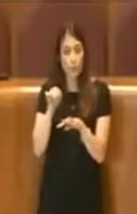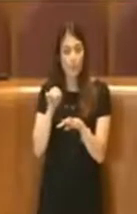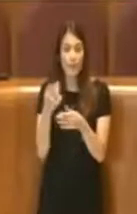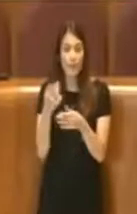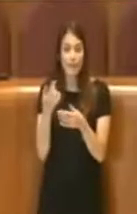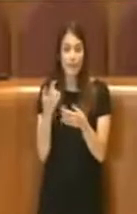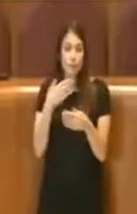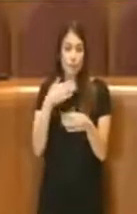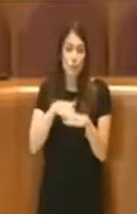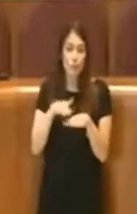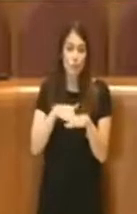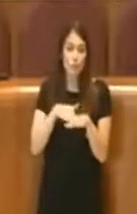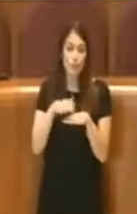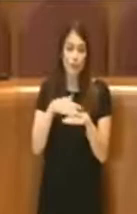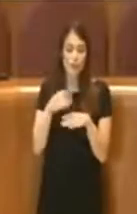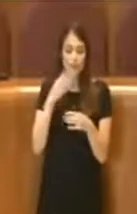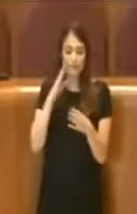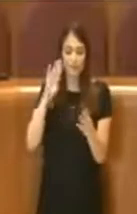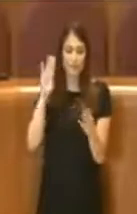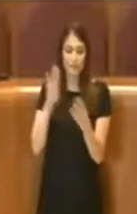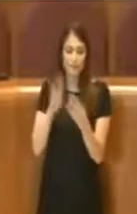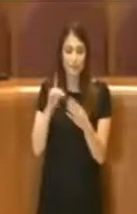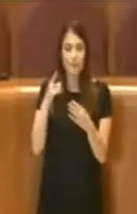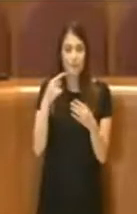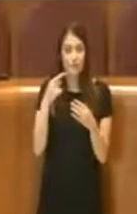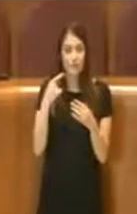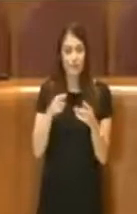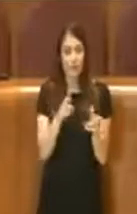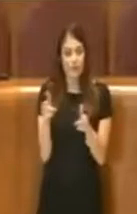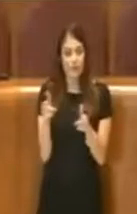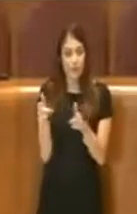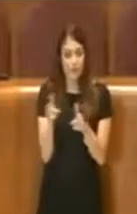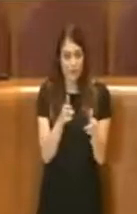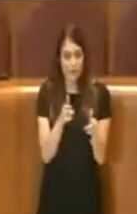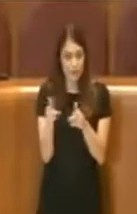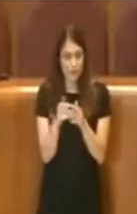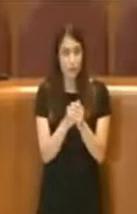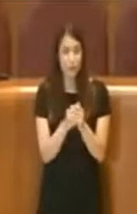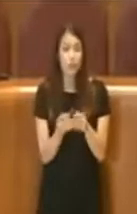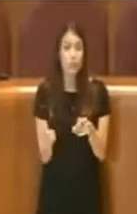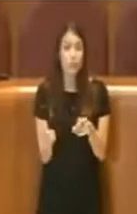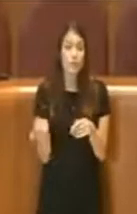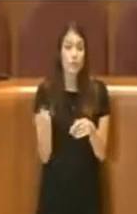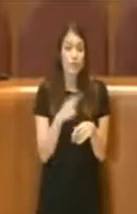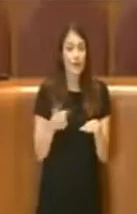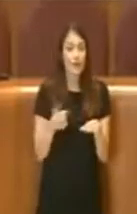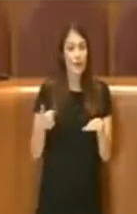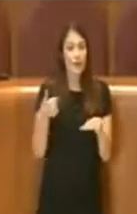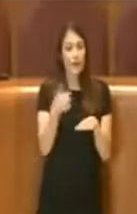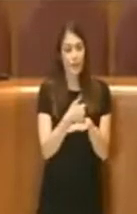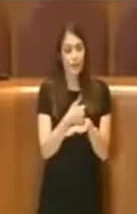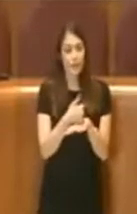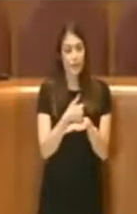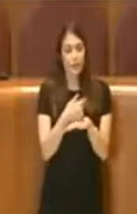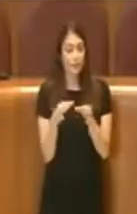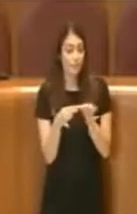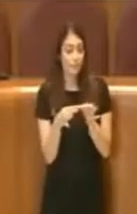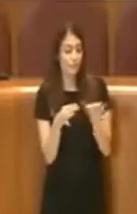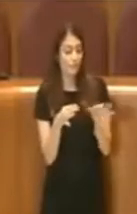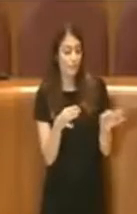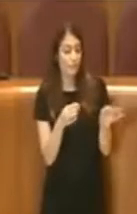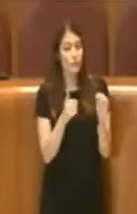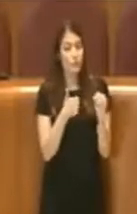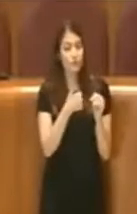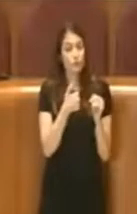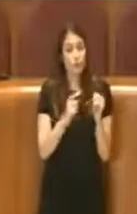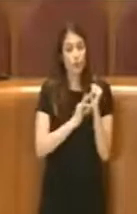utile a fronteggiare le conseguenze dell'armistizio. Dall'altro la capitale, situata a soli 100 chilometri